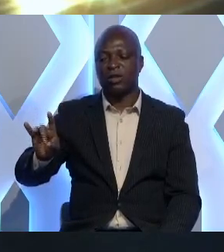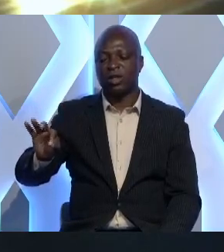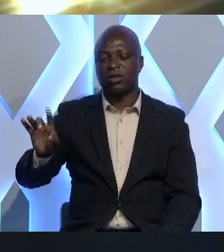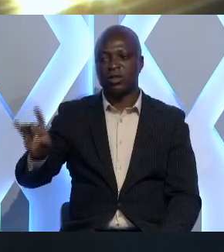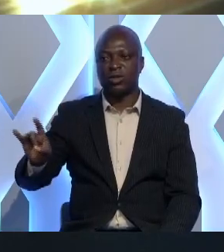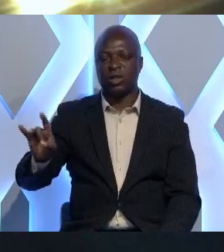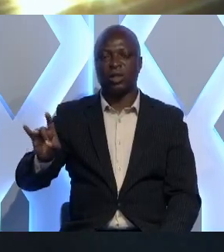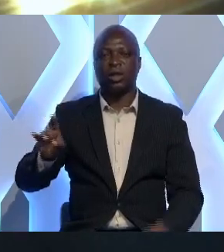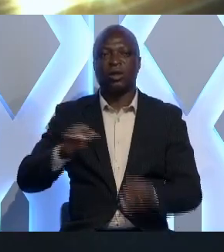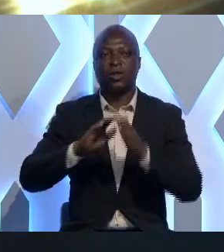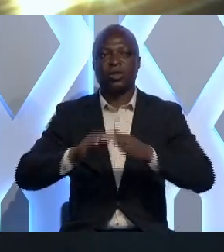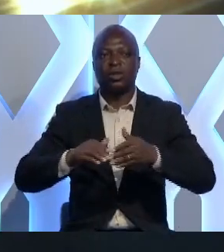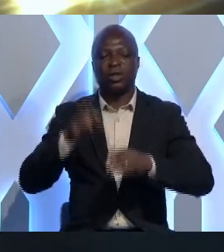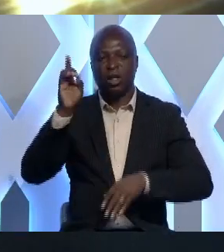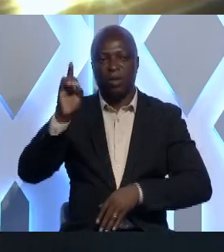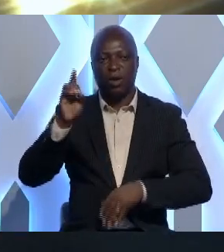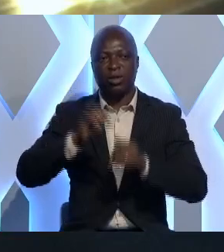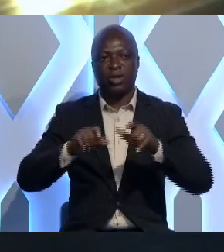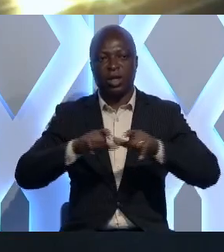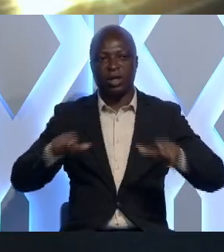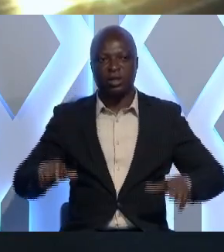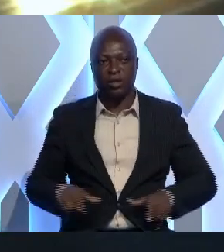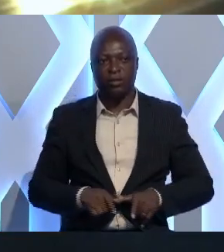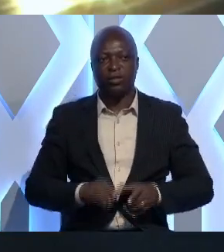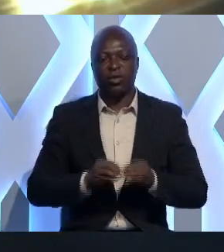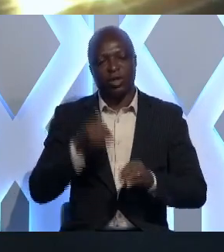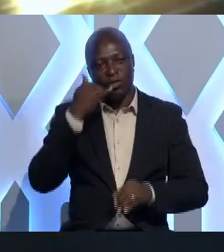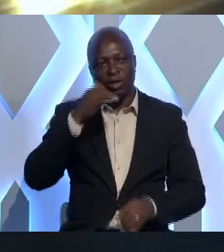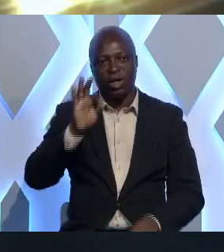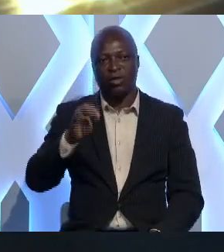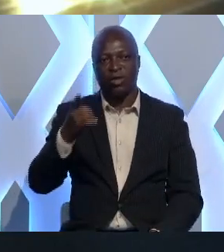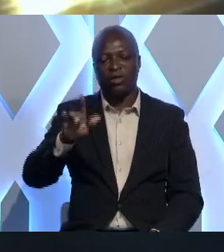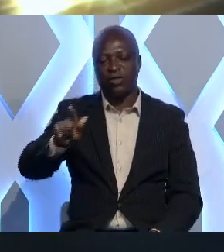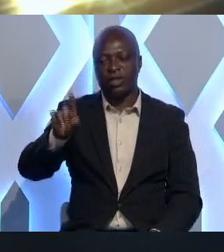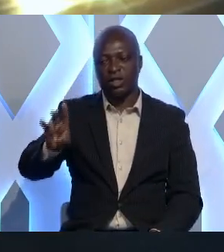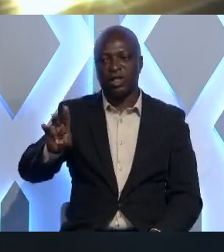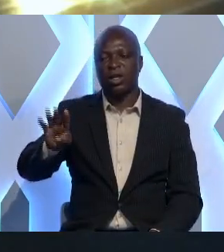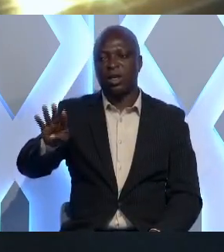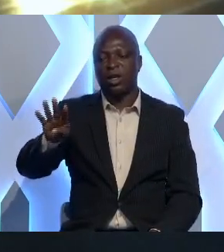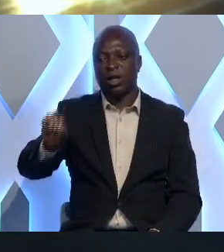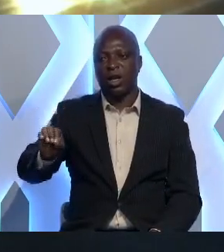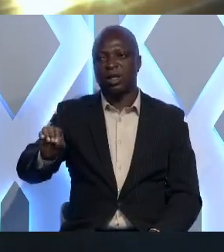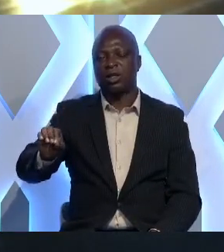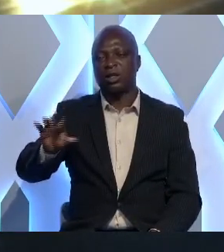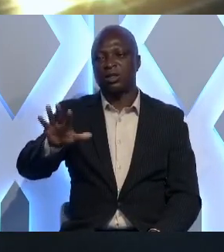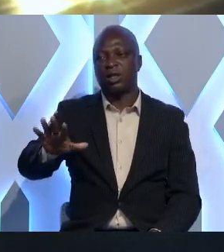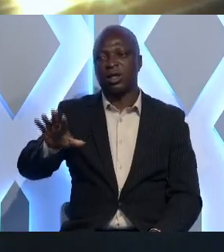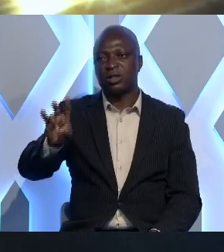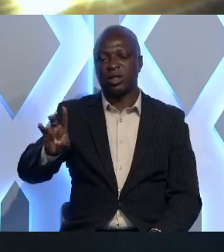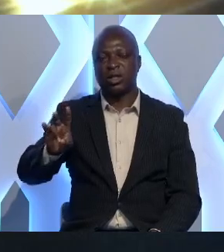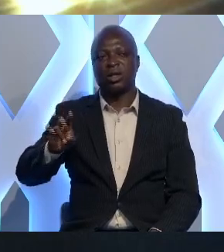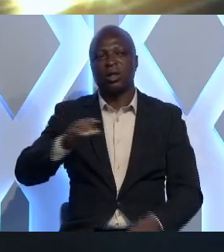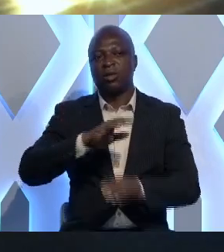située dans le quartier Nassablé. Le numéro de téléphone 91 27 40 57. Le nombre de